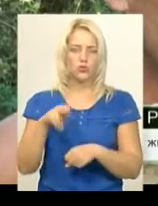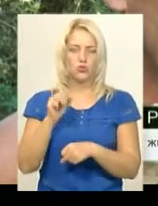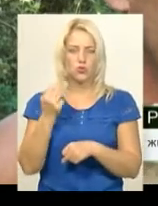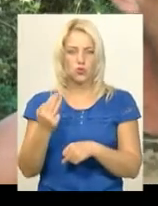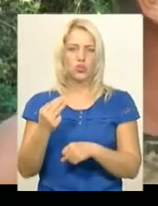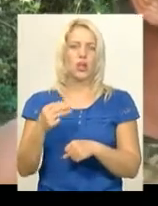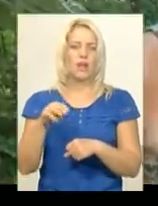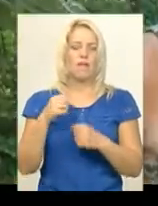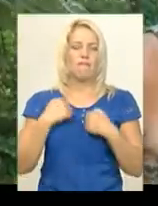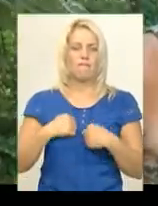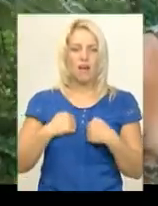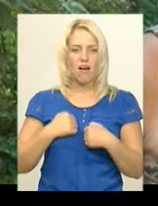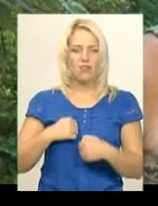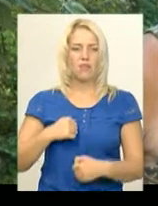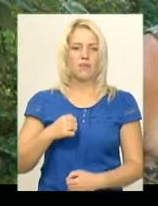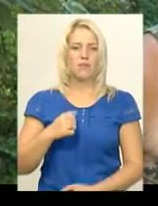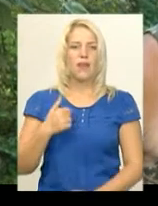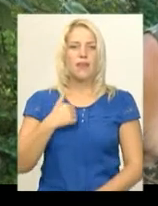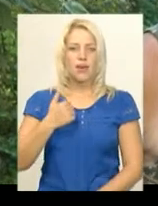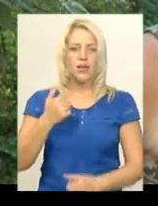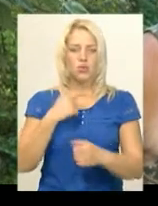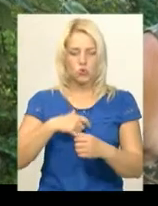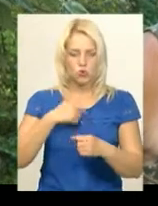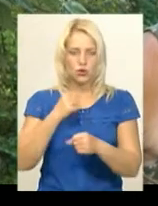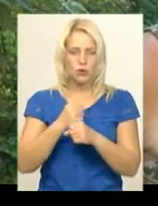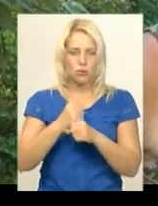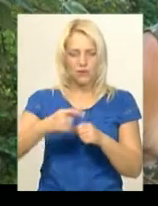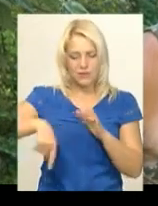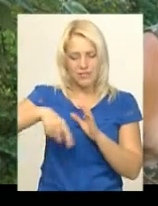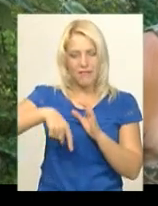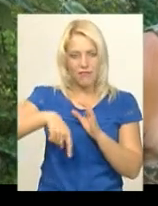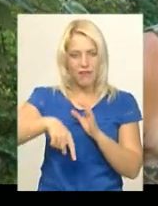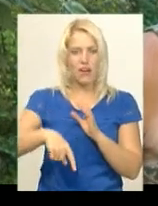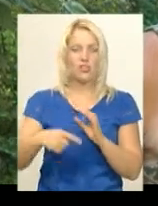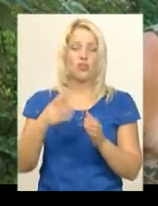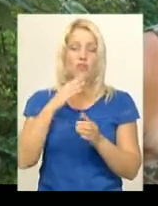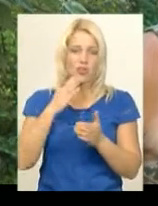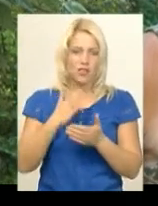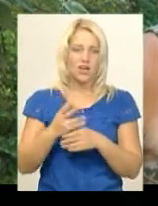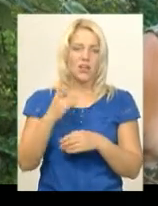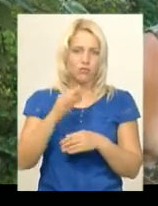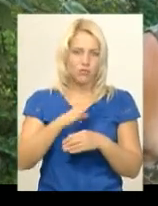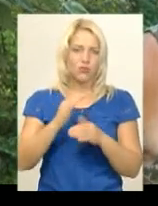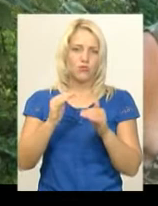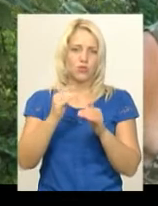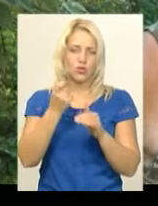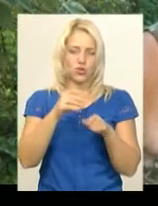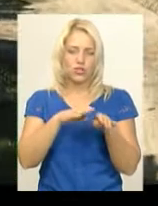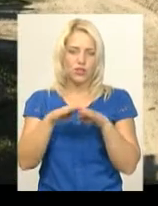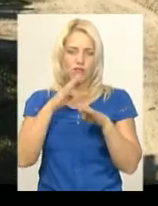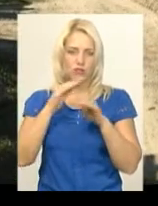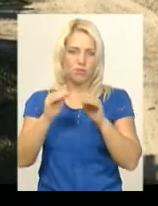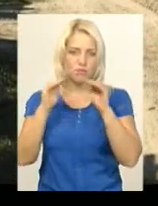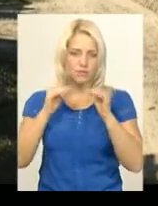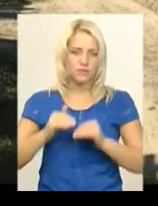було де помитися. Я зробив скважину собі, в мене зараз вода є, такого не було, ну був упадок уровня води був, великий.